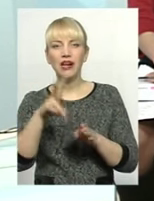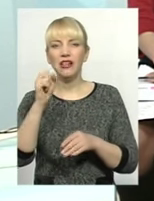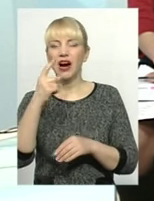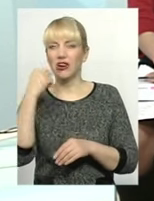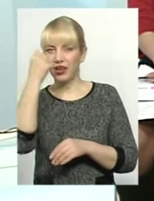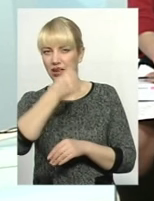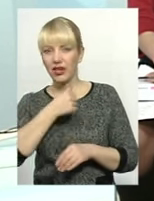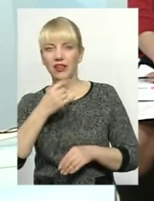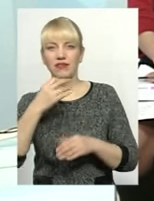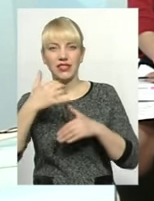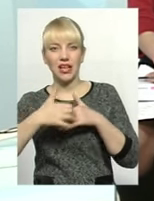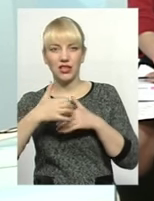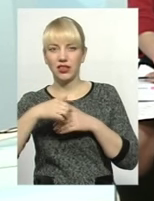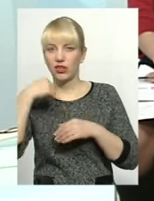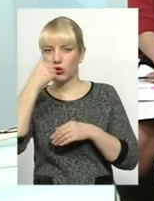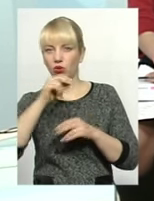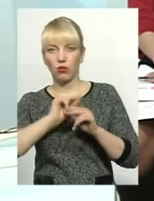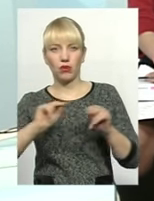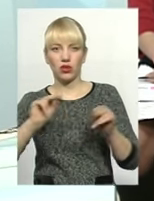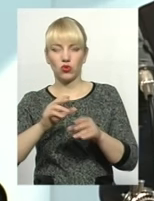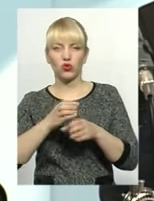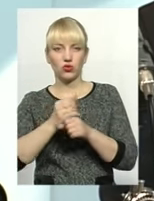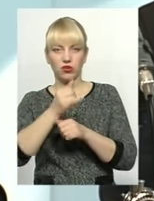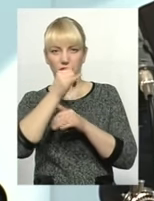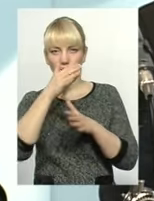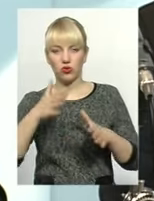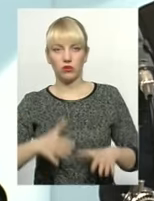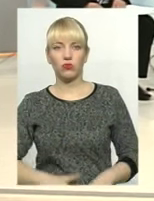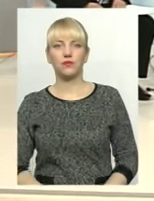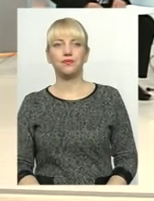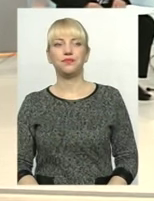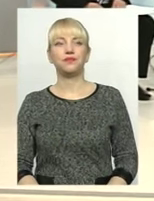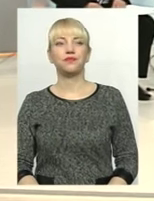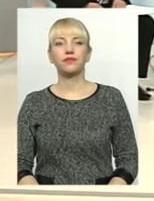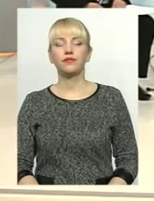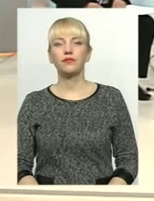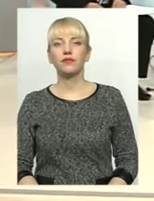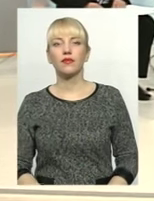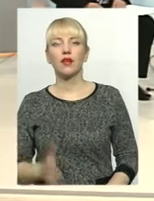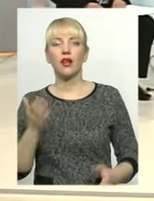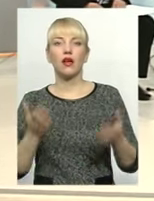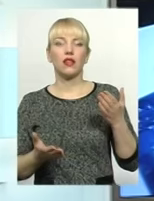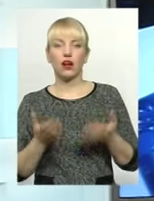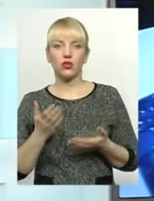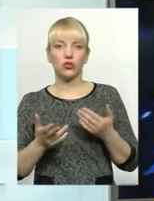і в середині року ми педагогічних працівників скорочувати не можемо. Якщо поглянути на ті